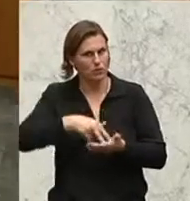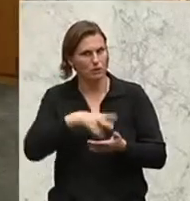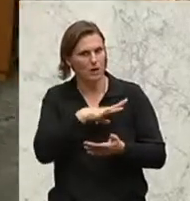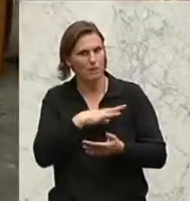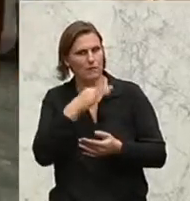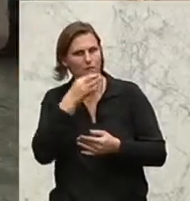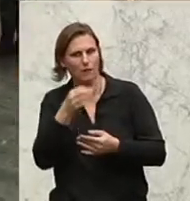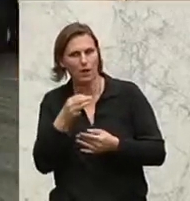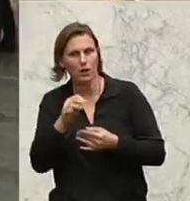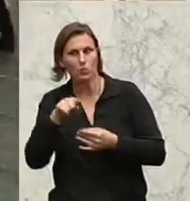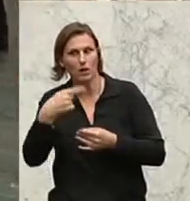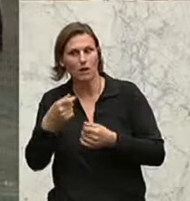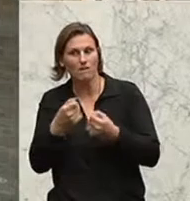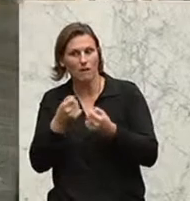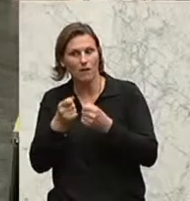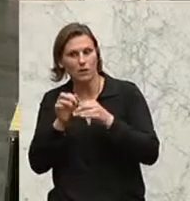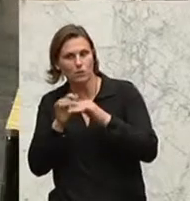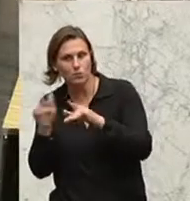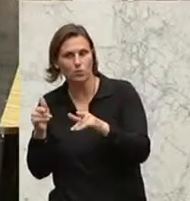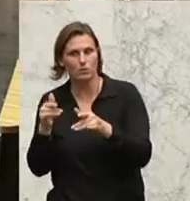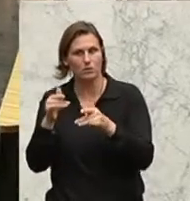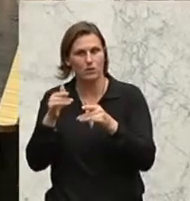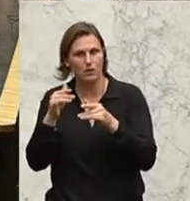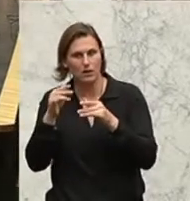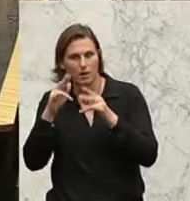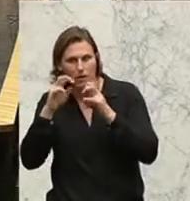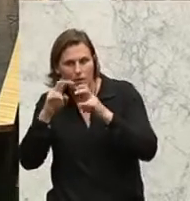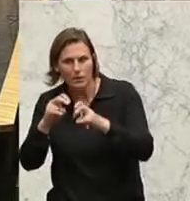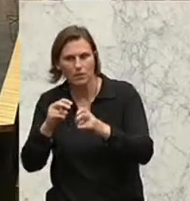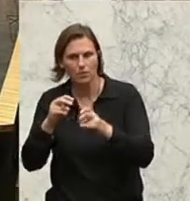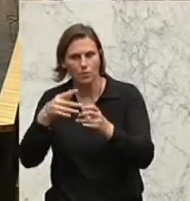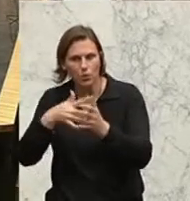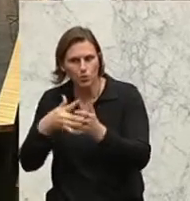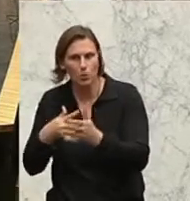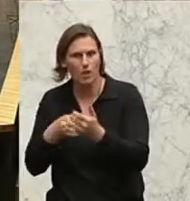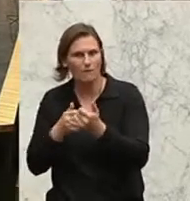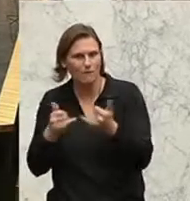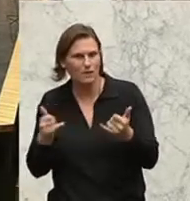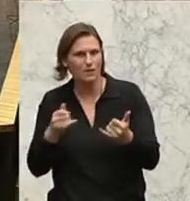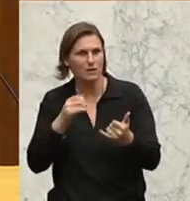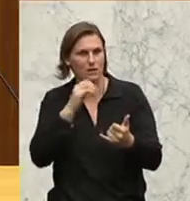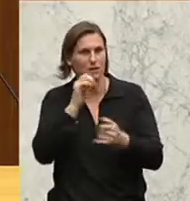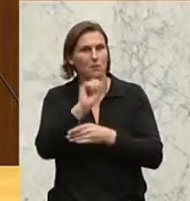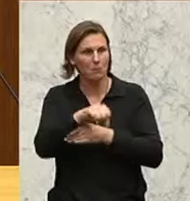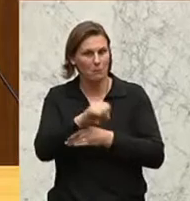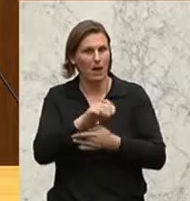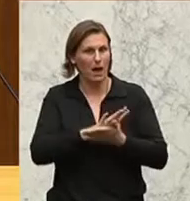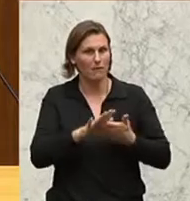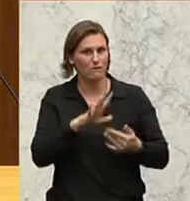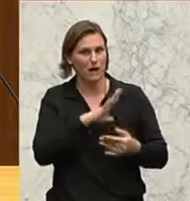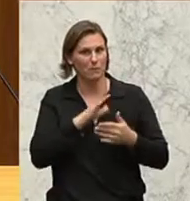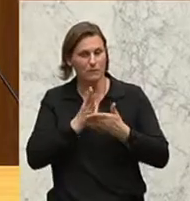Auswirkungen auf die Verwaltung, auf die Evaluierung, auf die Kontrolle. Dass man schaut, das, ja, das ist das. Nicken ist einfach, aber das